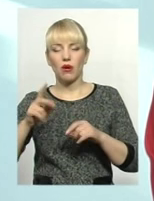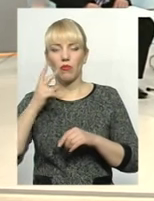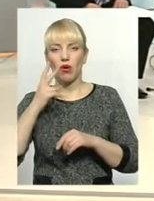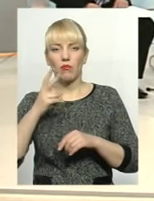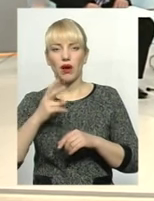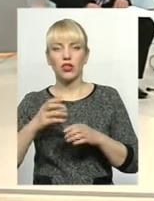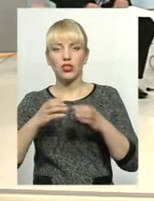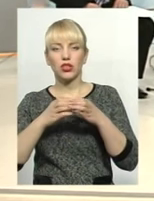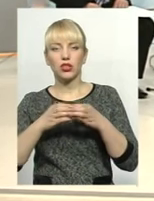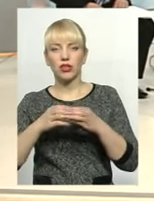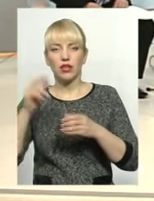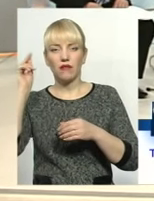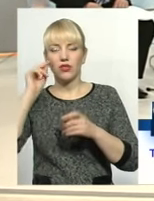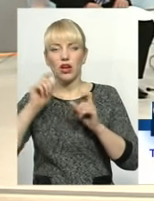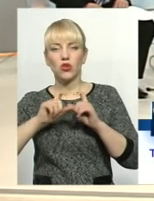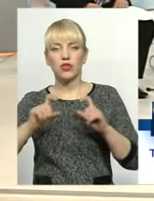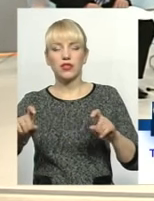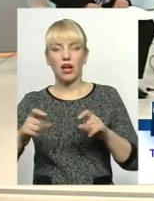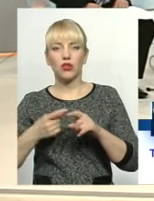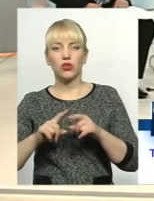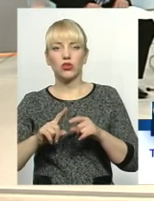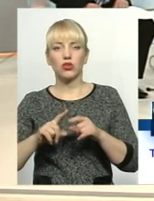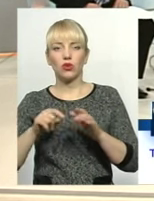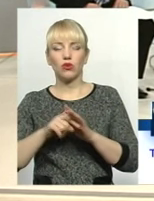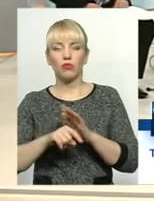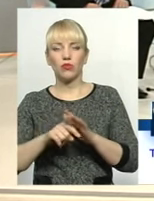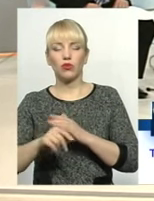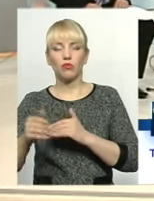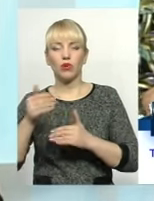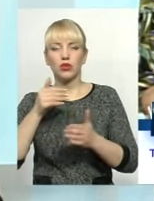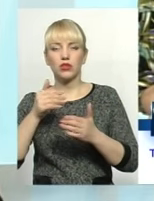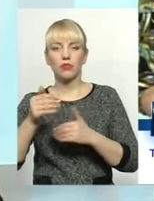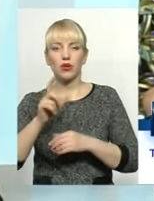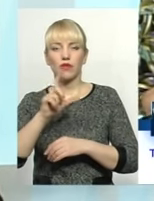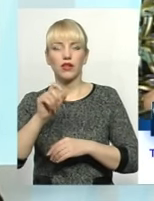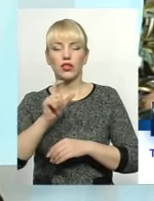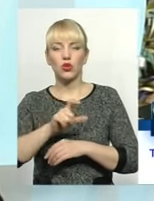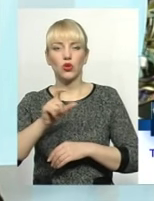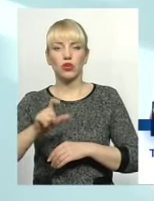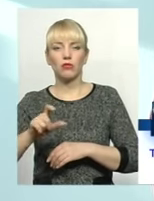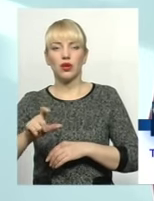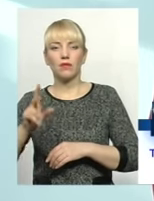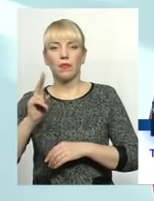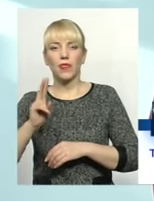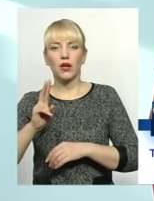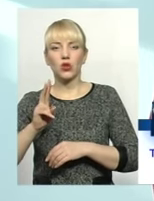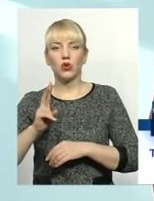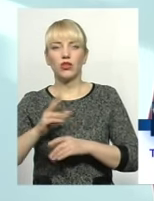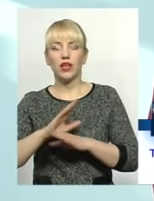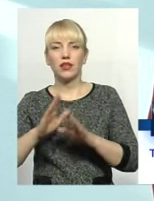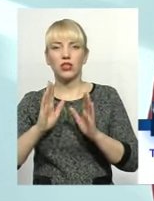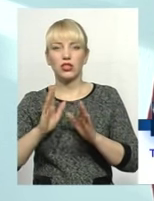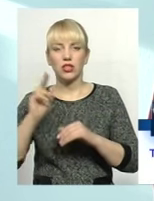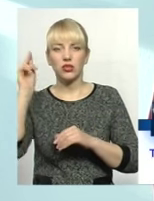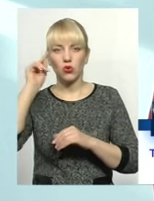навчального закладу, поспілкуватися не лише з учнями,